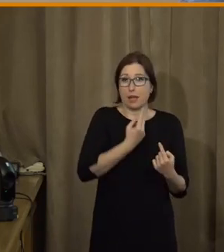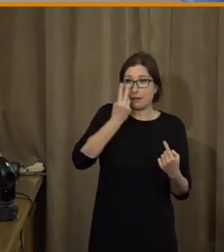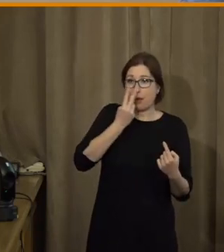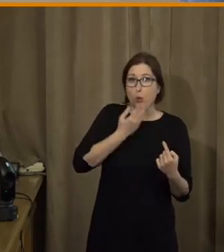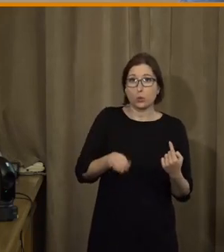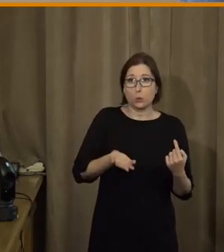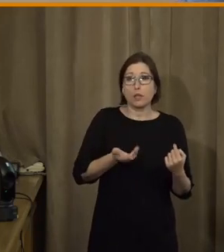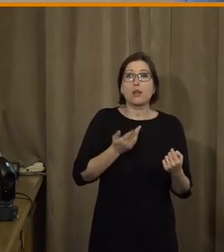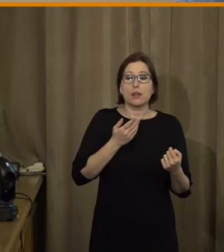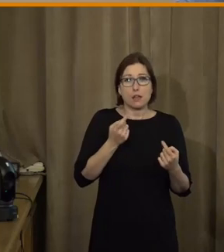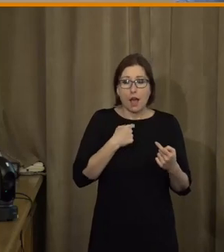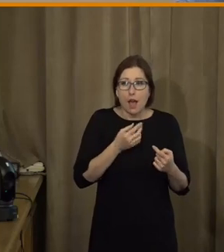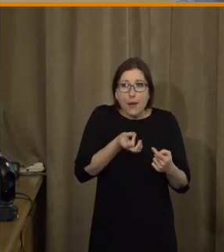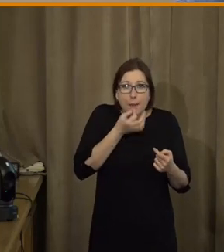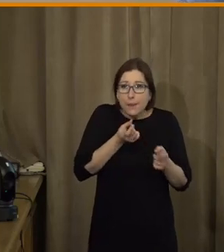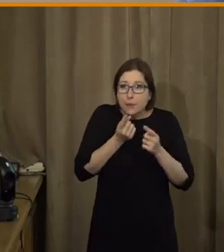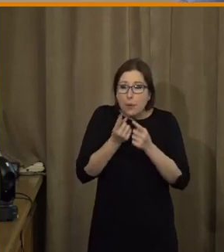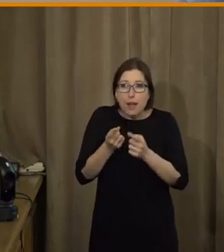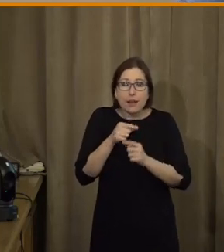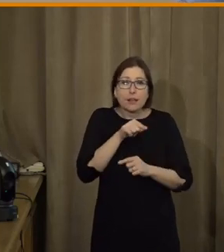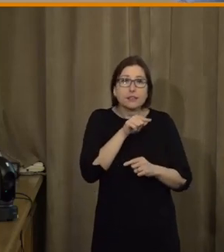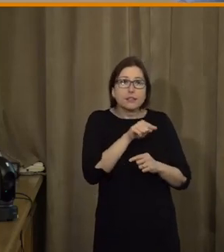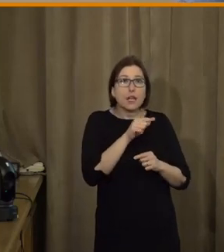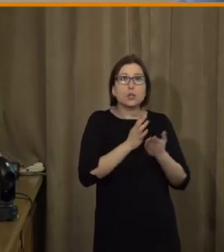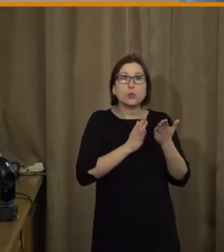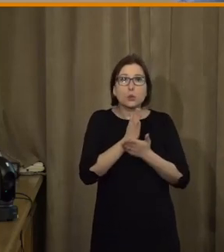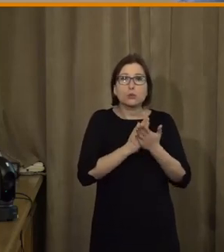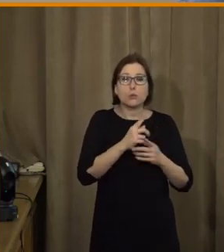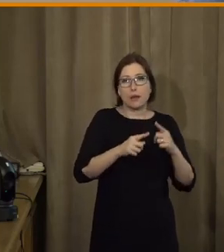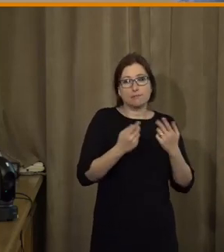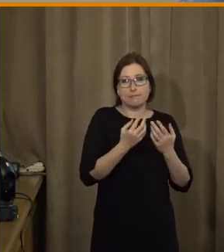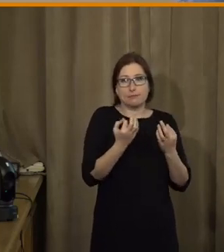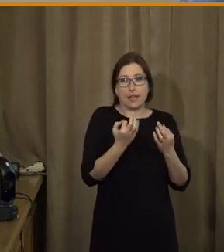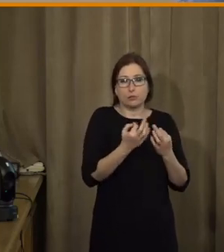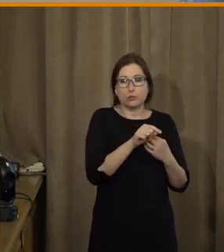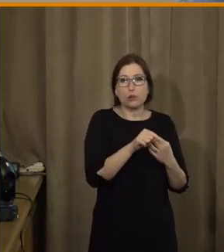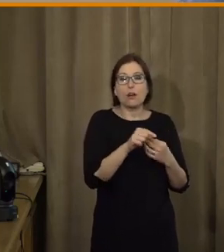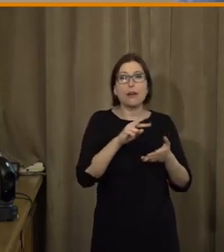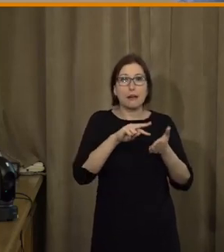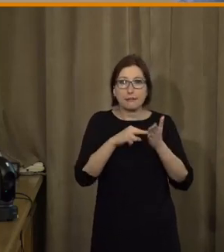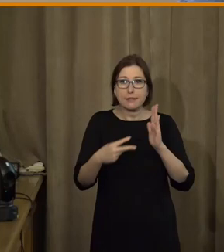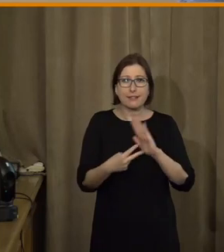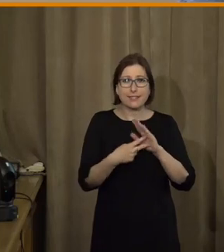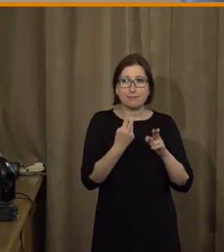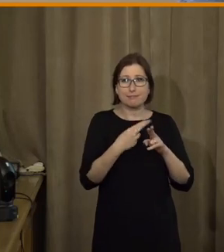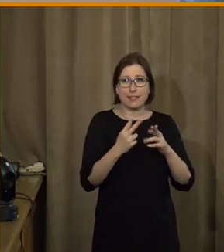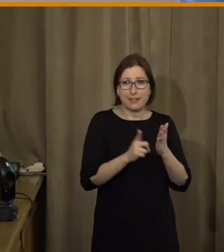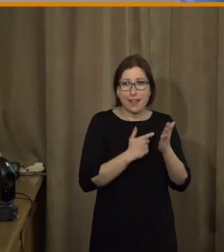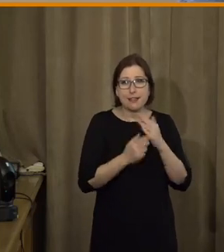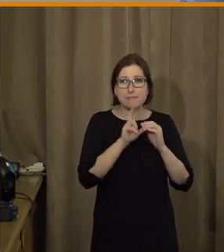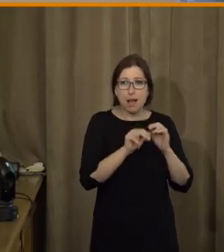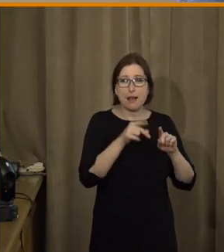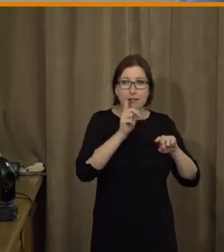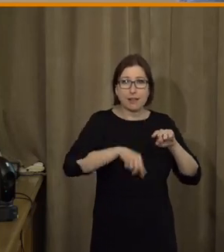a nebo prostě říkají, já přece nemůžu propagovat službu XY, když vím, že technicky nedokonalá a že tam jsou